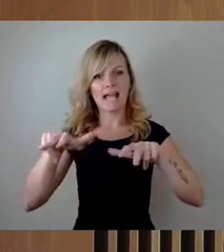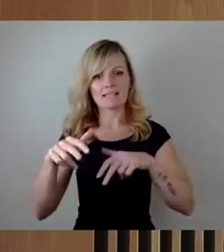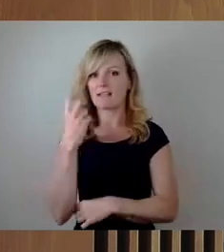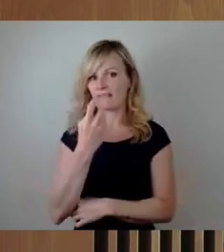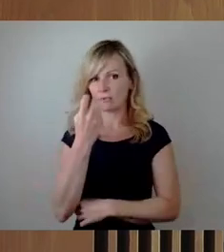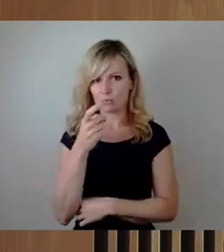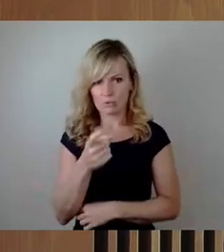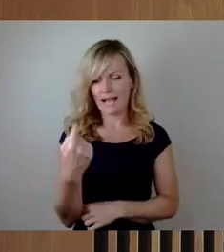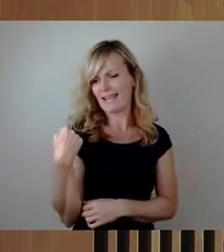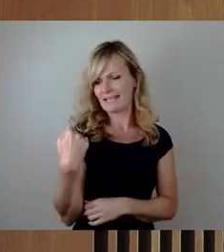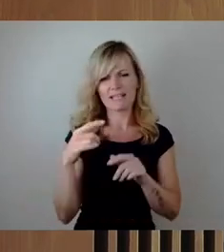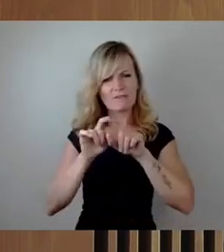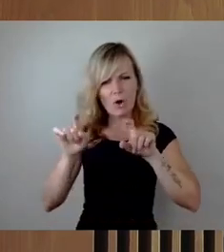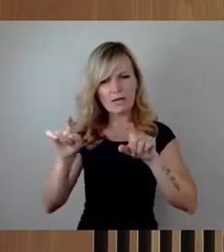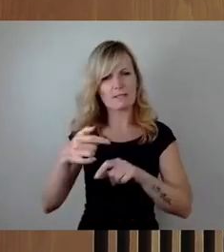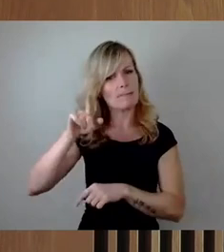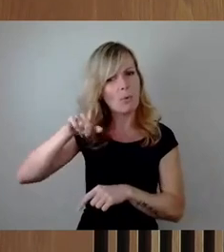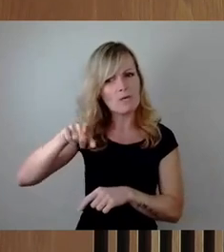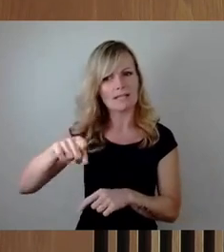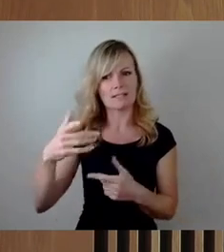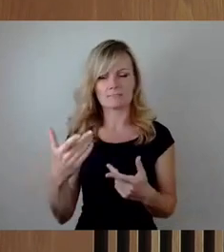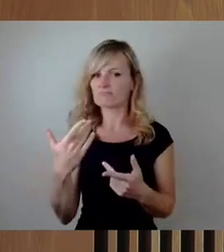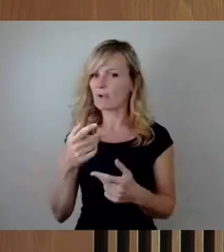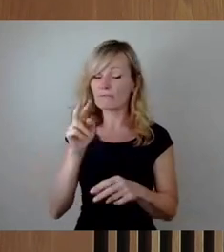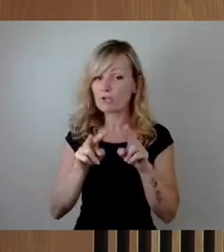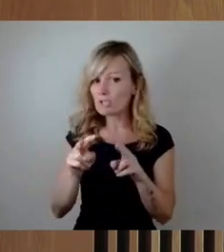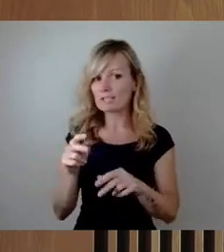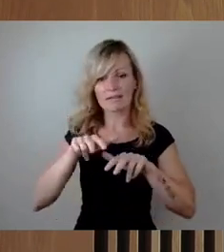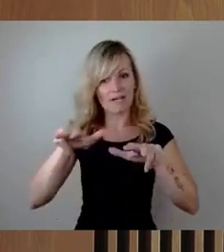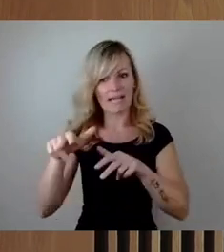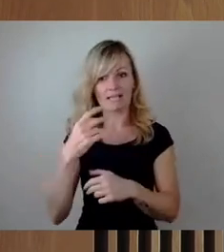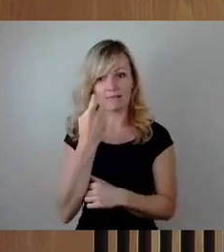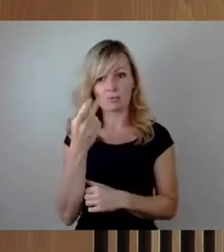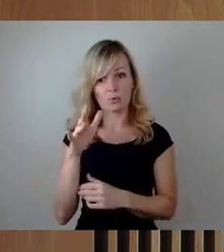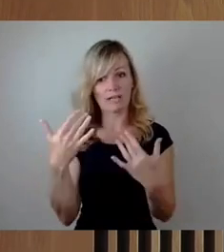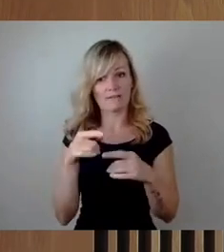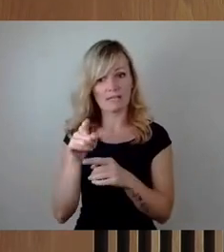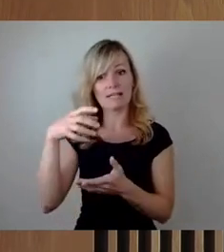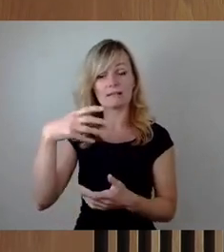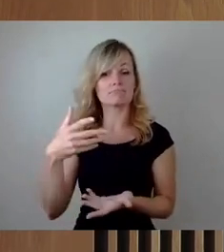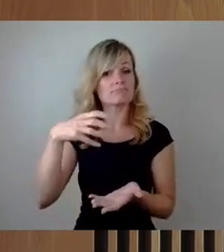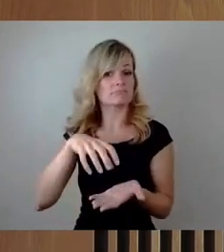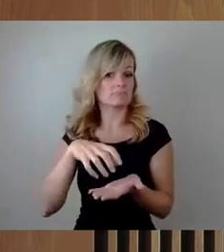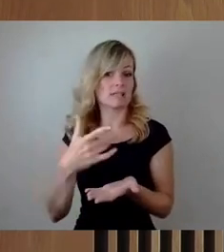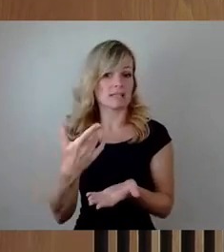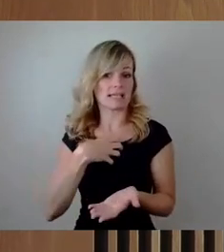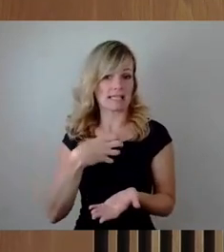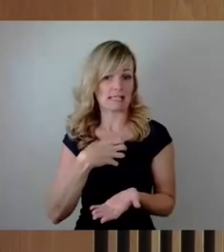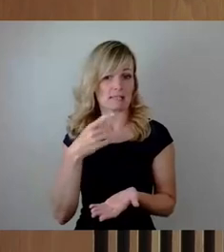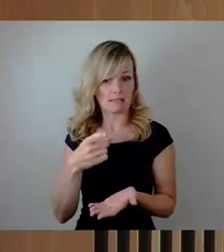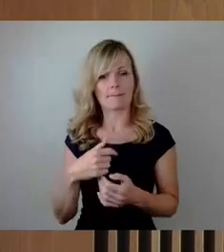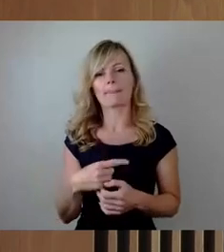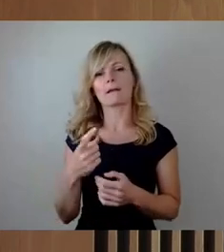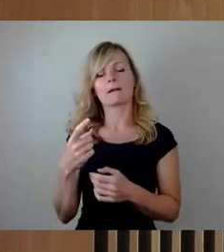letzten Wochen und Monaten hat es ja diverse Verkehrsversuche in Dresden gegeben, unter anderem am Blauen Wunder, die Flügelwegbrücke und nun